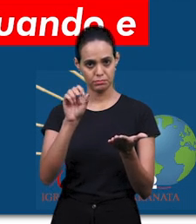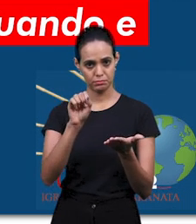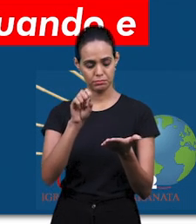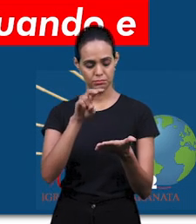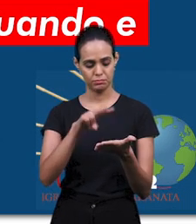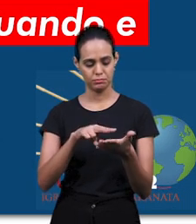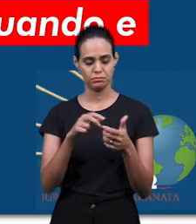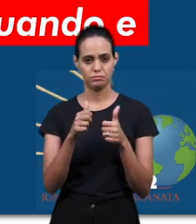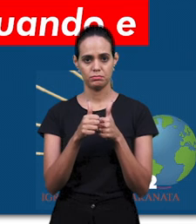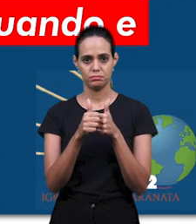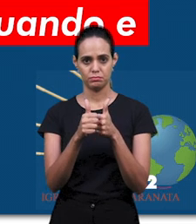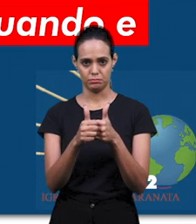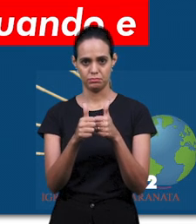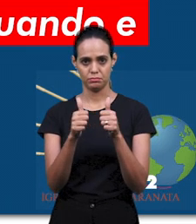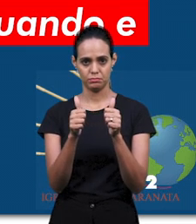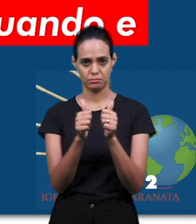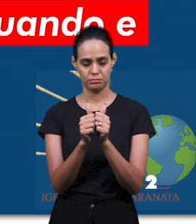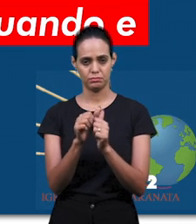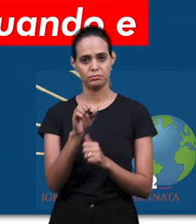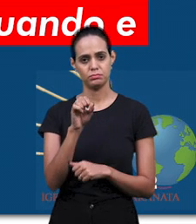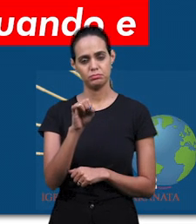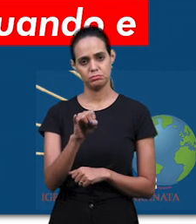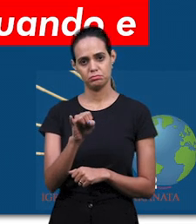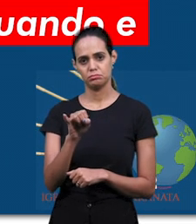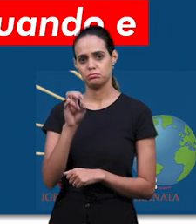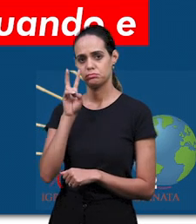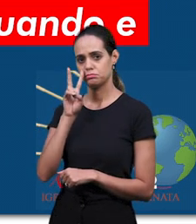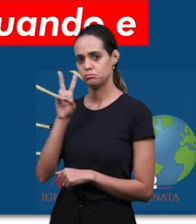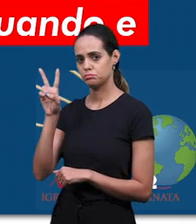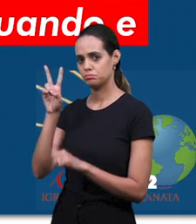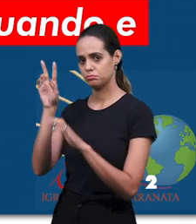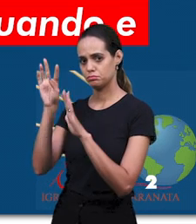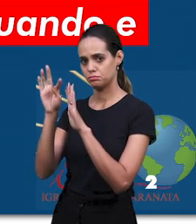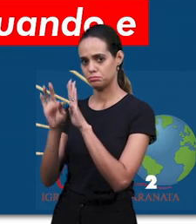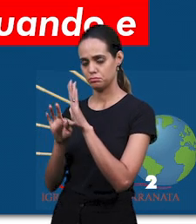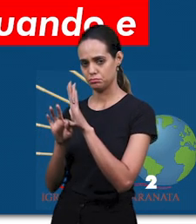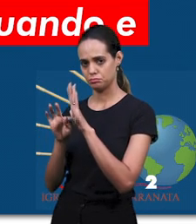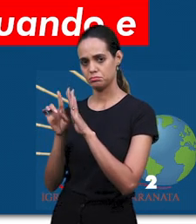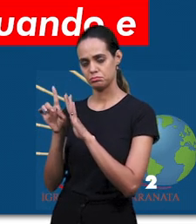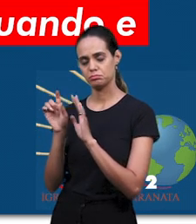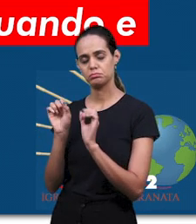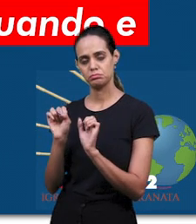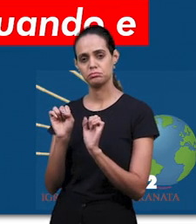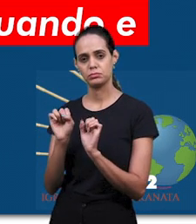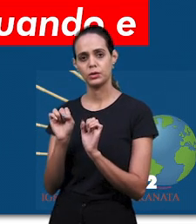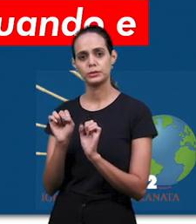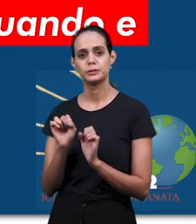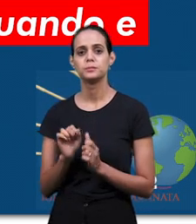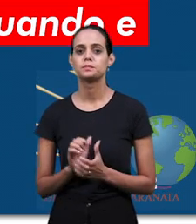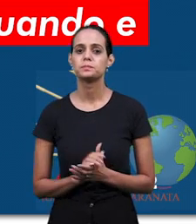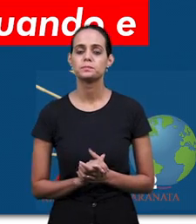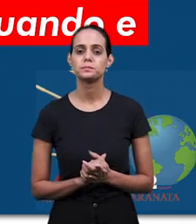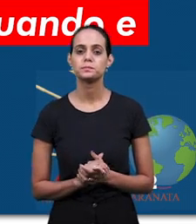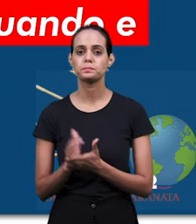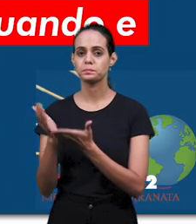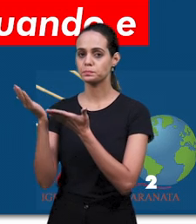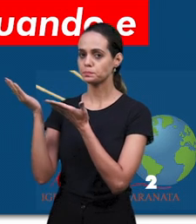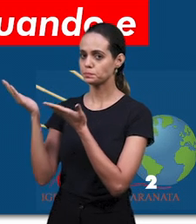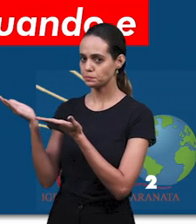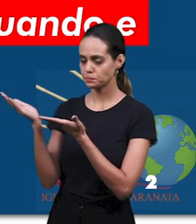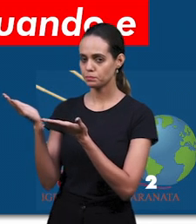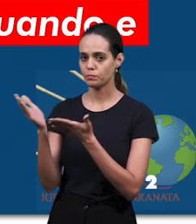Это книга пророка Нееми, 1 глава, 3 и 4